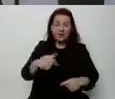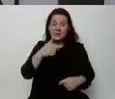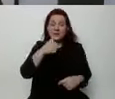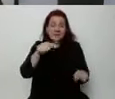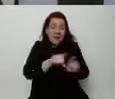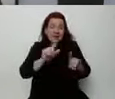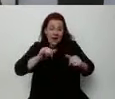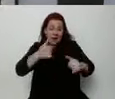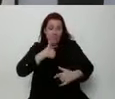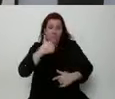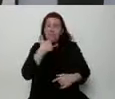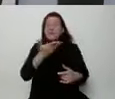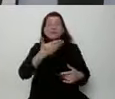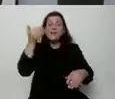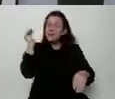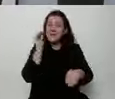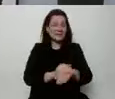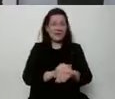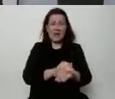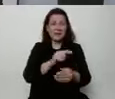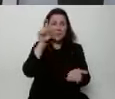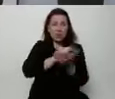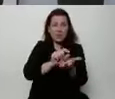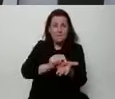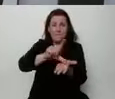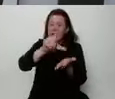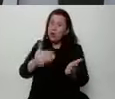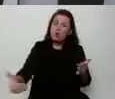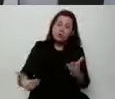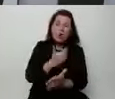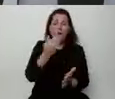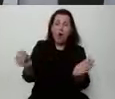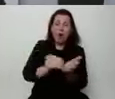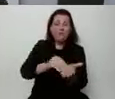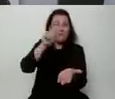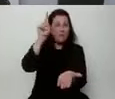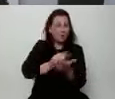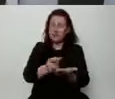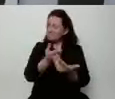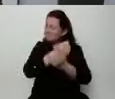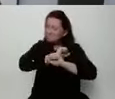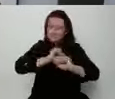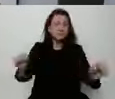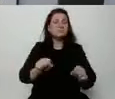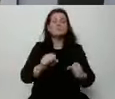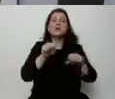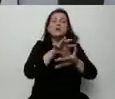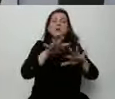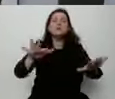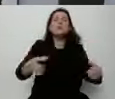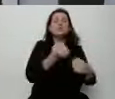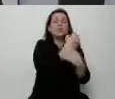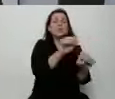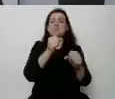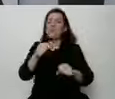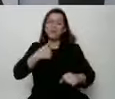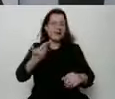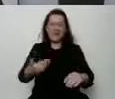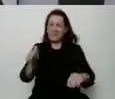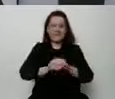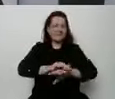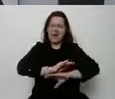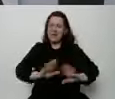podwyższenie podatków. Nie ma zgody na nowe podatki. Nie ma zgody na masowe zwolnienia. Nie